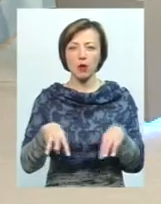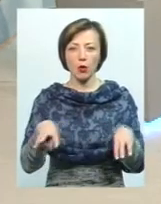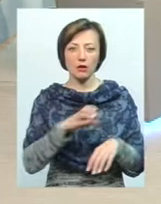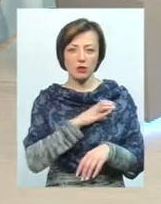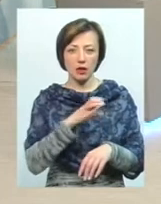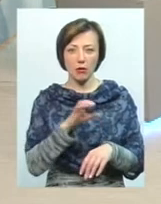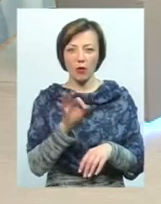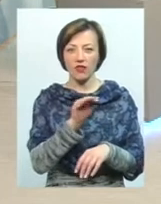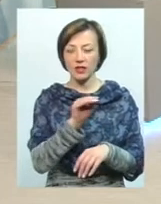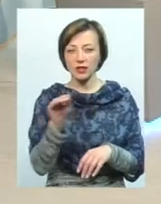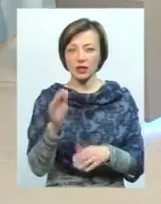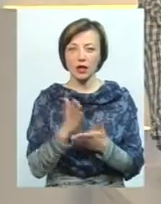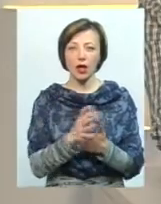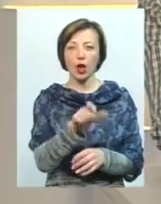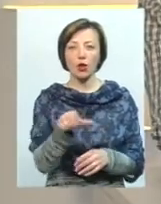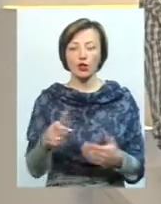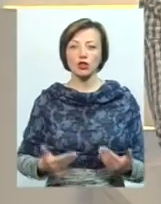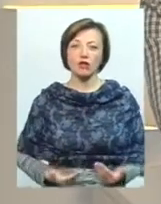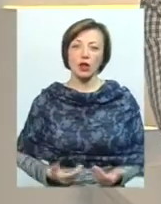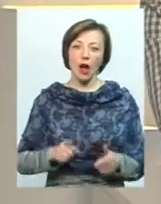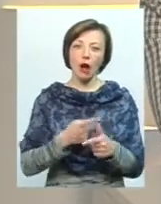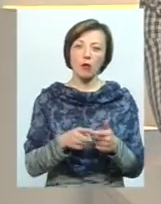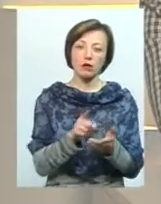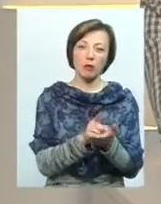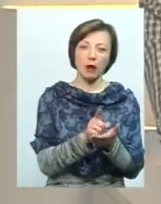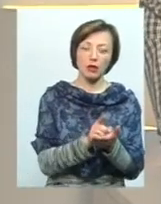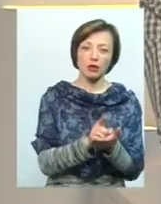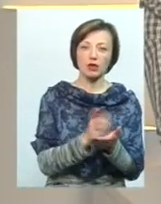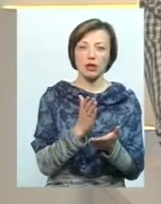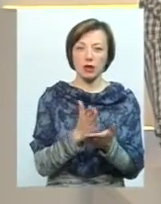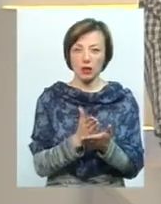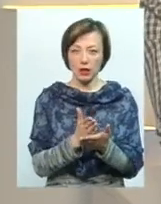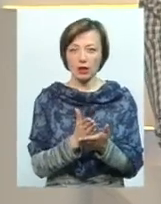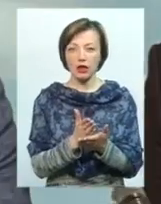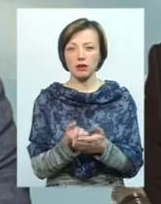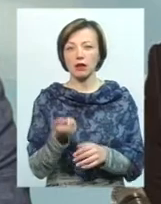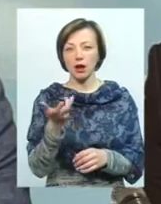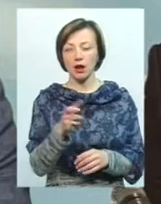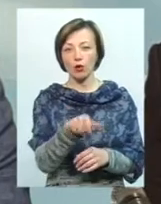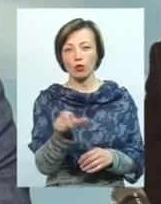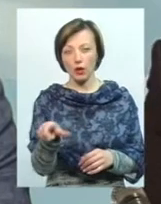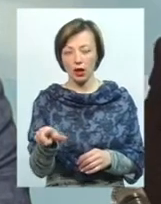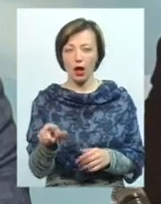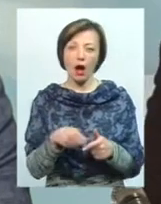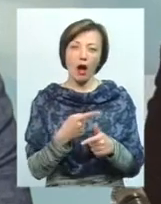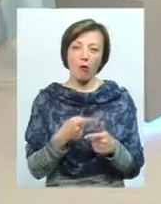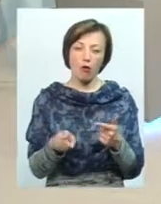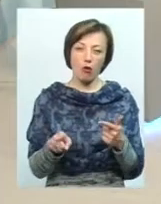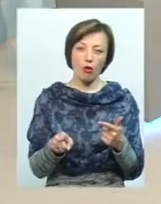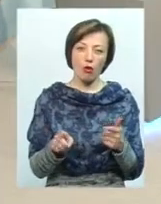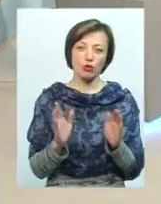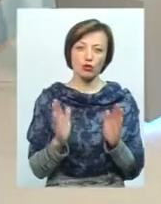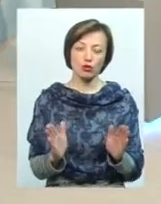офіційними, і є люди, які живуть або на пенсію, ну, є в нас, так, там декілька людей, або,